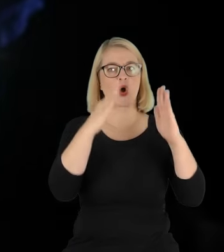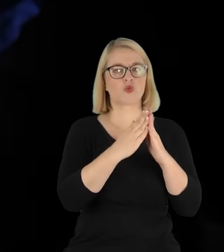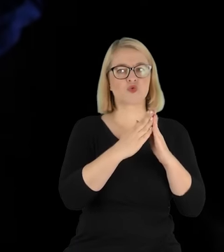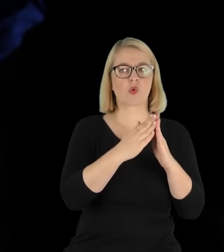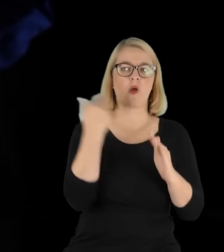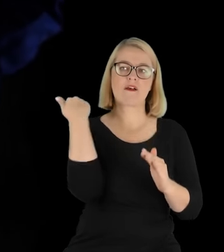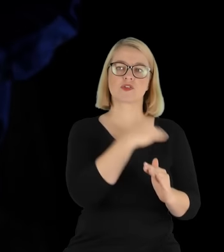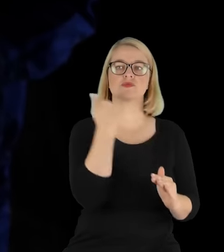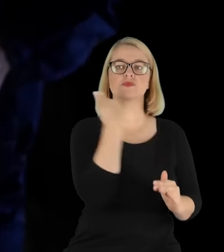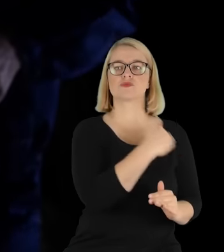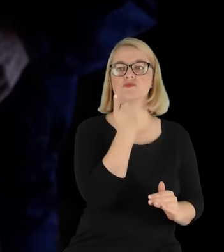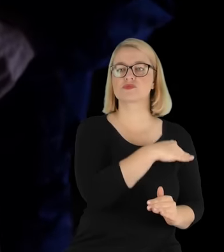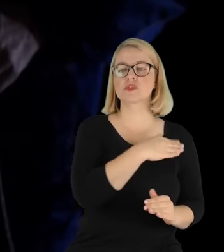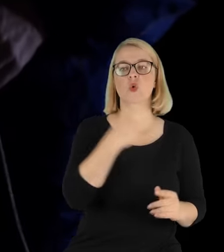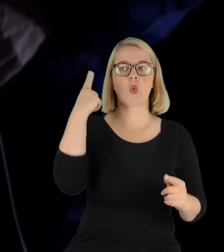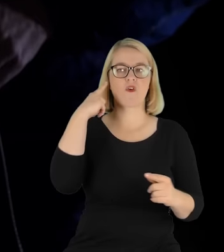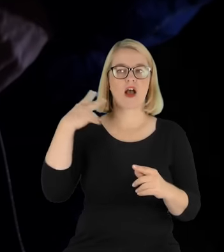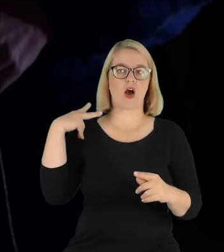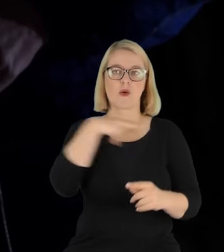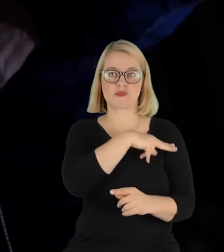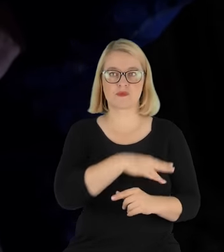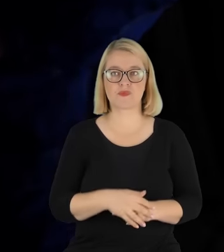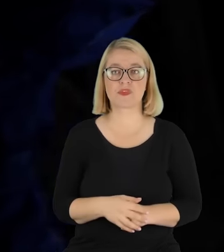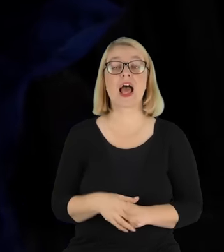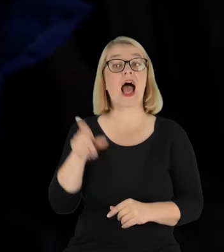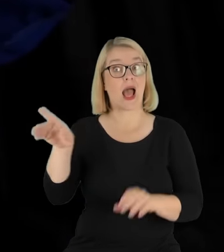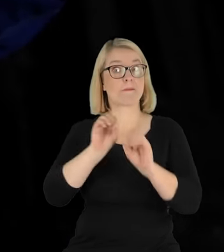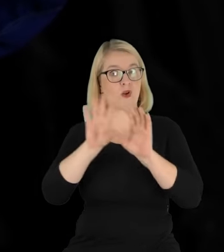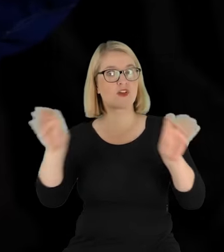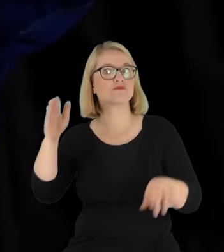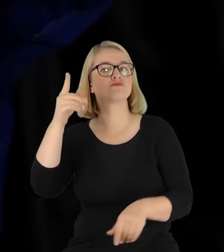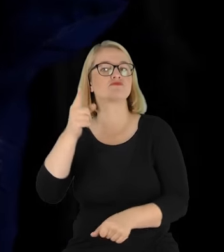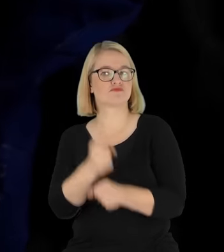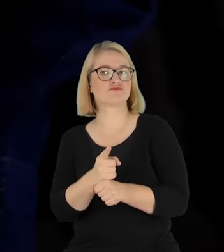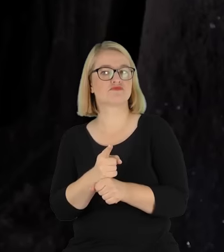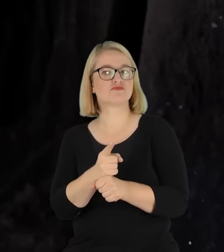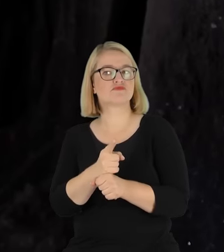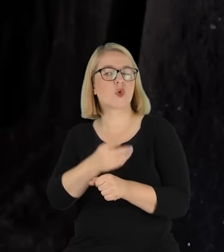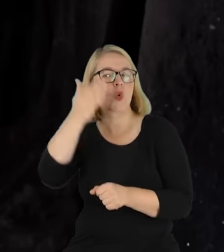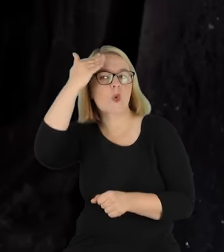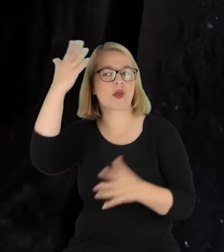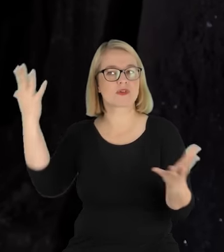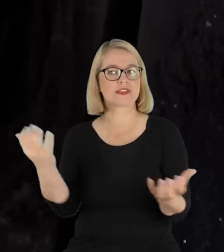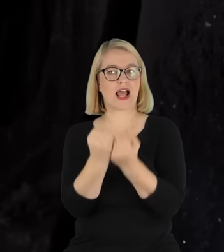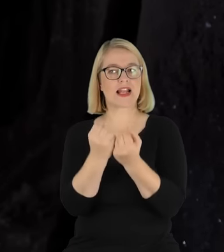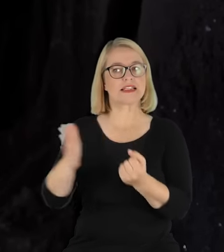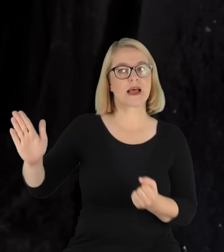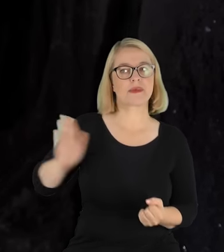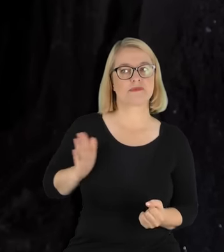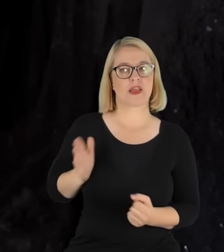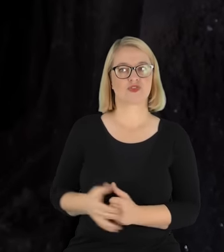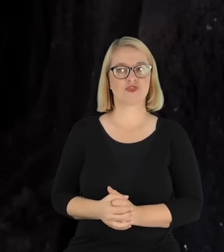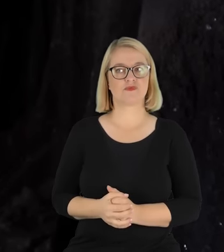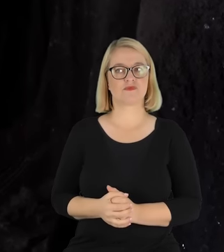niszczono zabytki, profesor to umiał znaleźć, umiał zabezpieczyć. Także